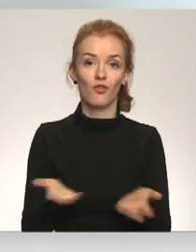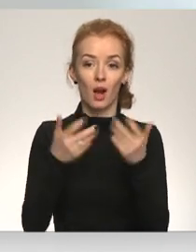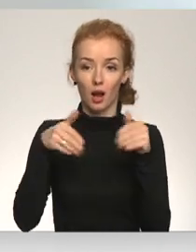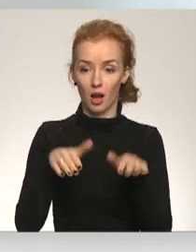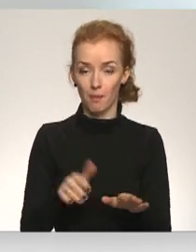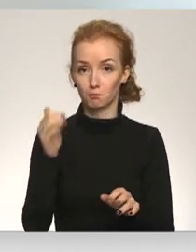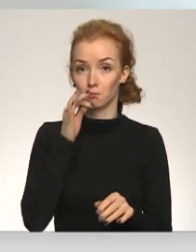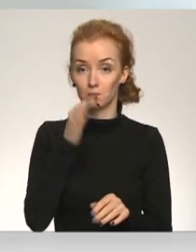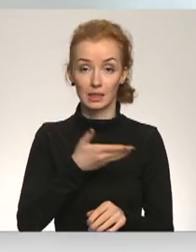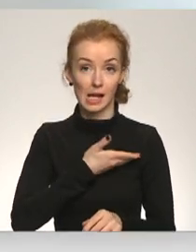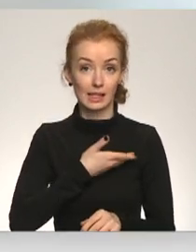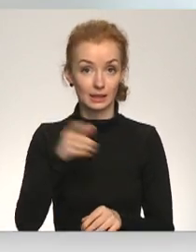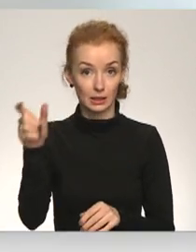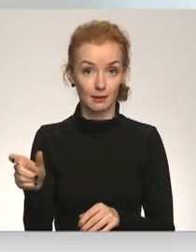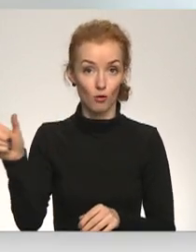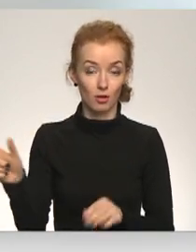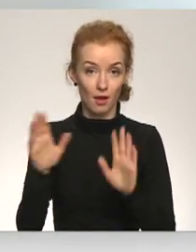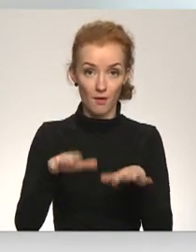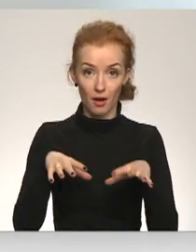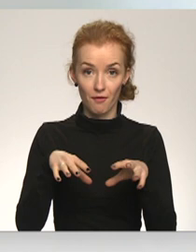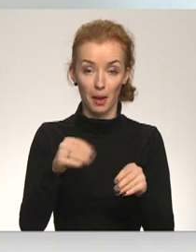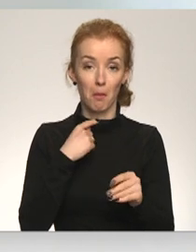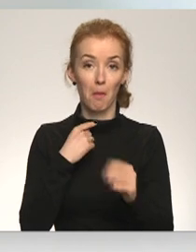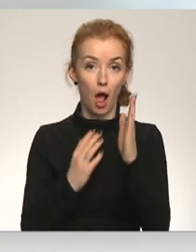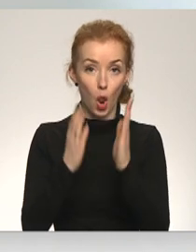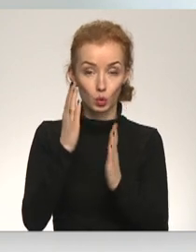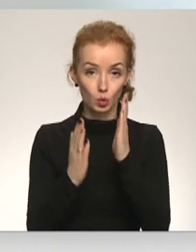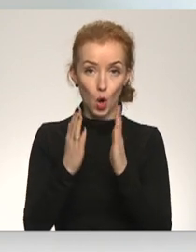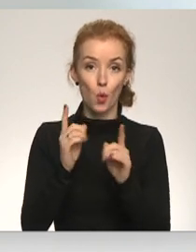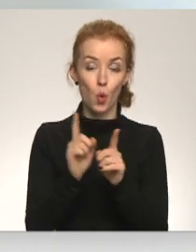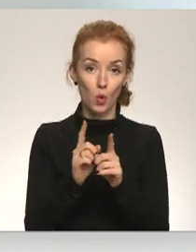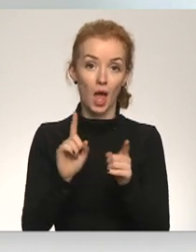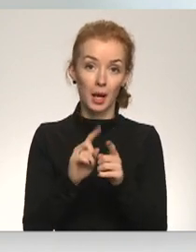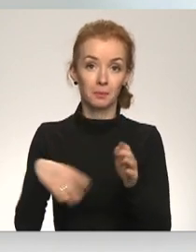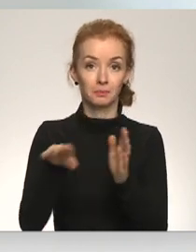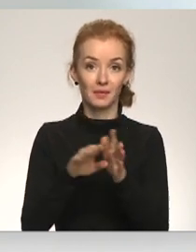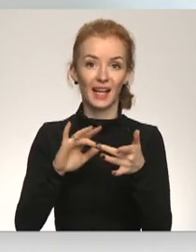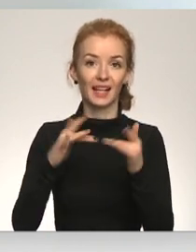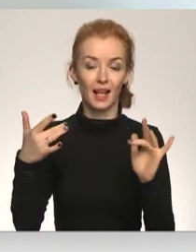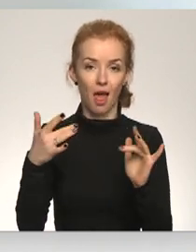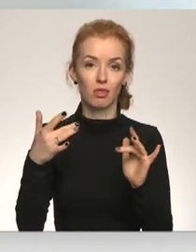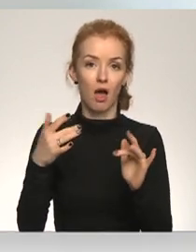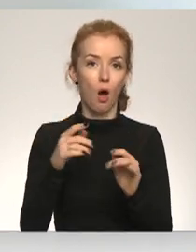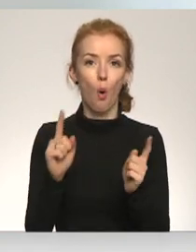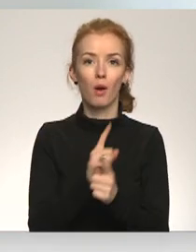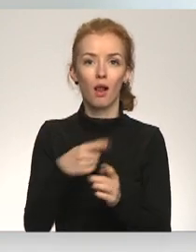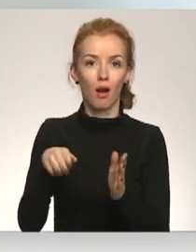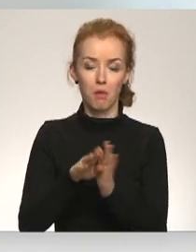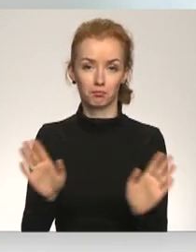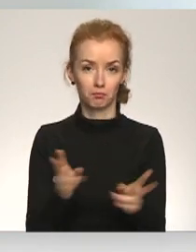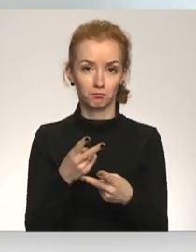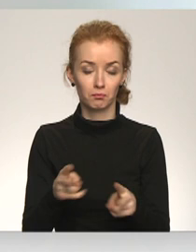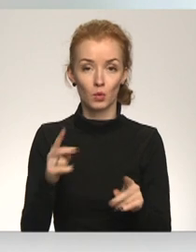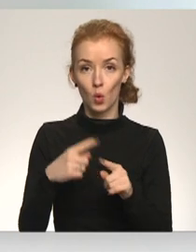Tāds, ka iedzīvotāji varētu veikt balspojumu un piedalīties lēmumu pieņemšanu arī elektroniskā vidē, ne tikai klāpienē. Tādējā